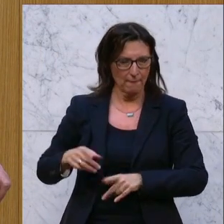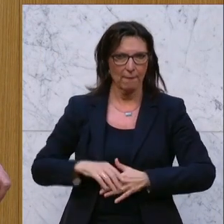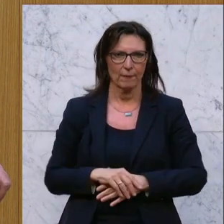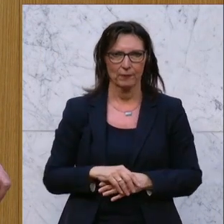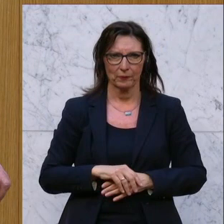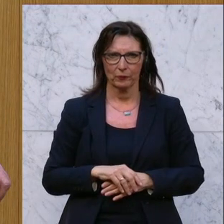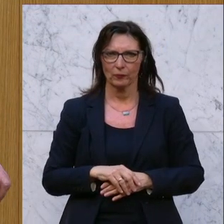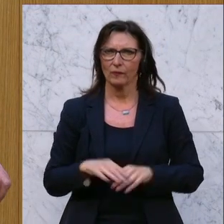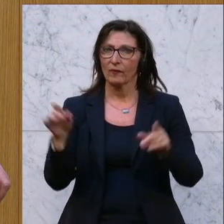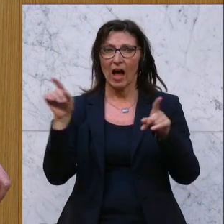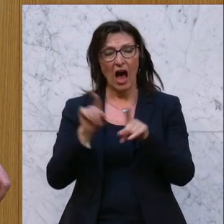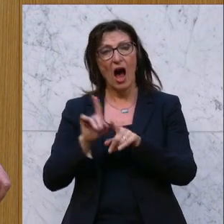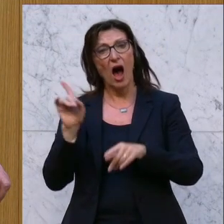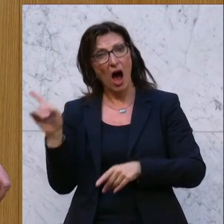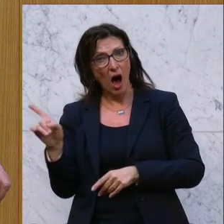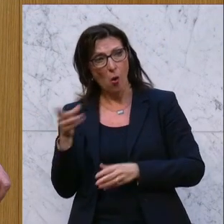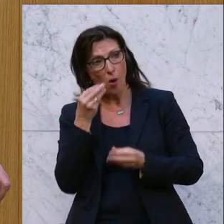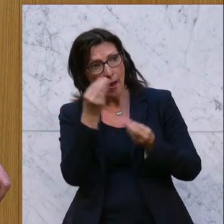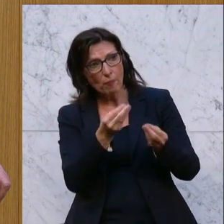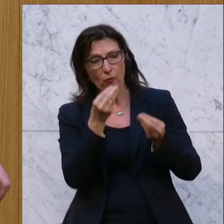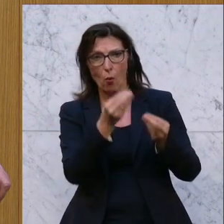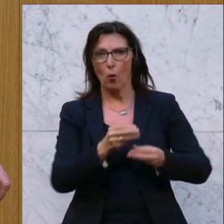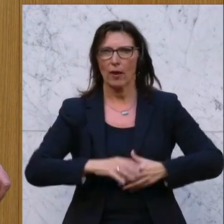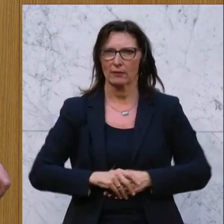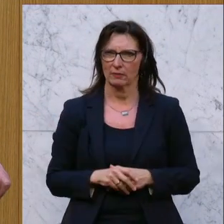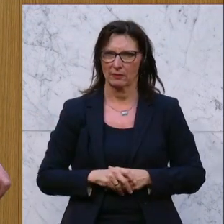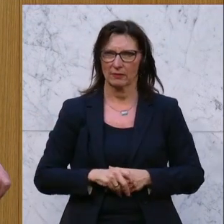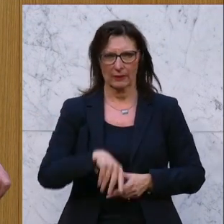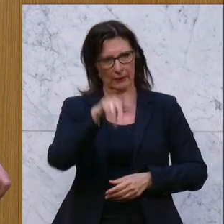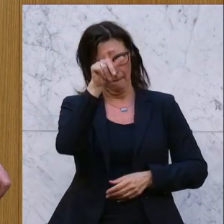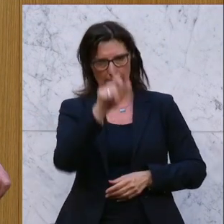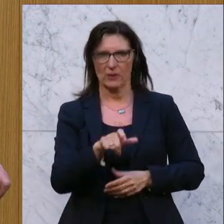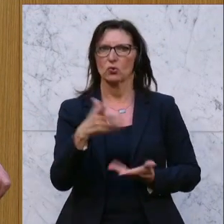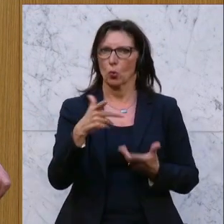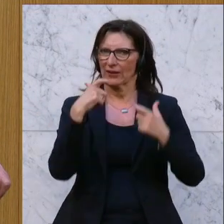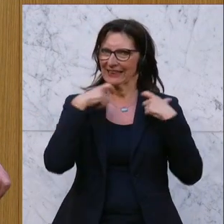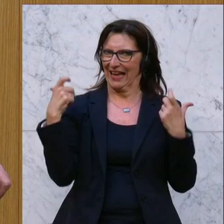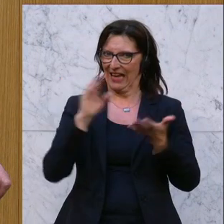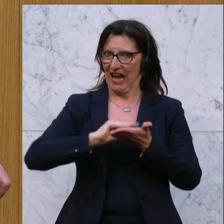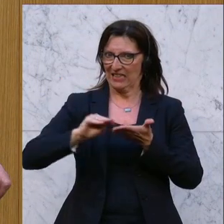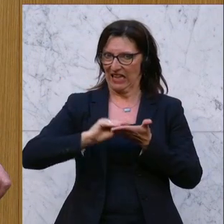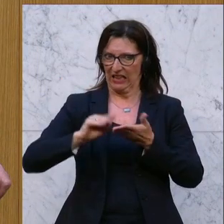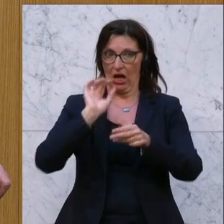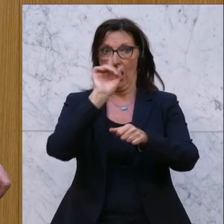weiters angeregt bei der Betreuung mit der Funktion als Generalsekretär,